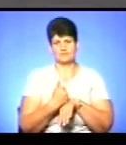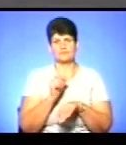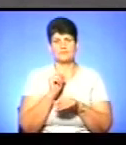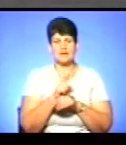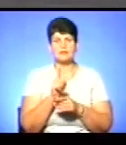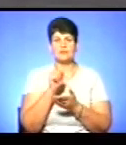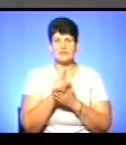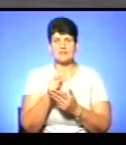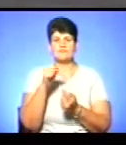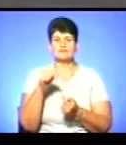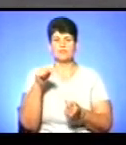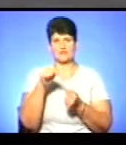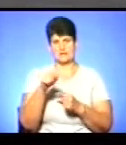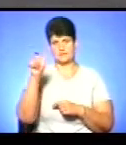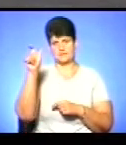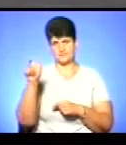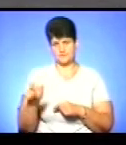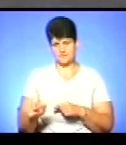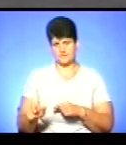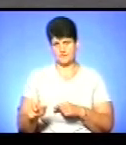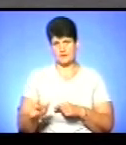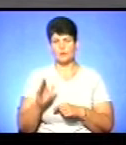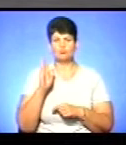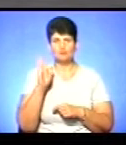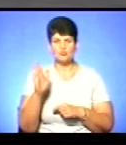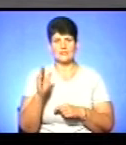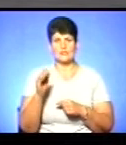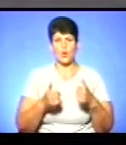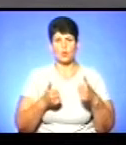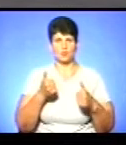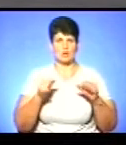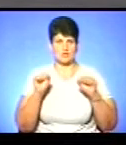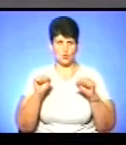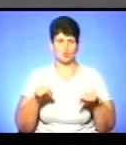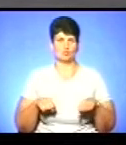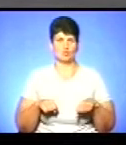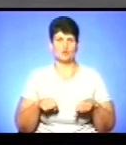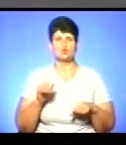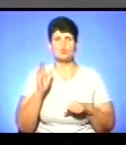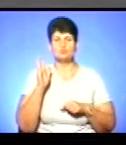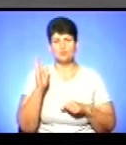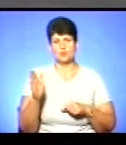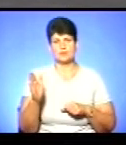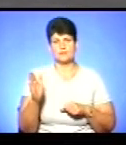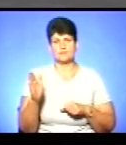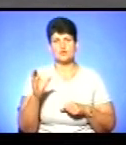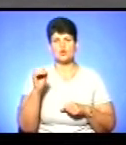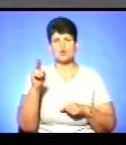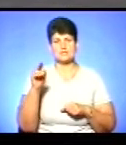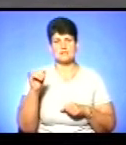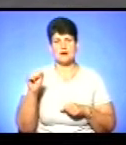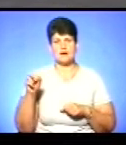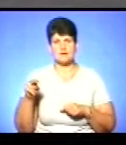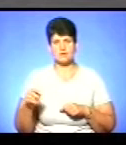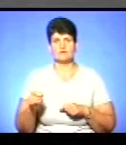відповідати вже громадянин, щоб бути конкурентоспоможним, щоб соціалізуватися в